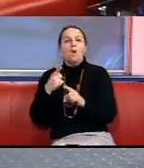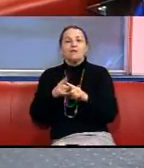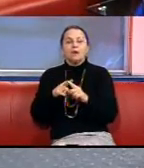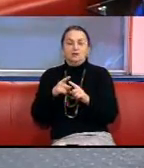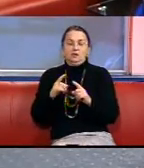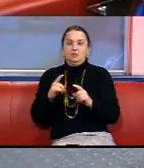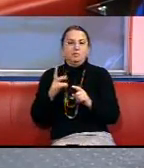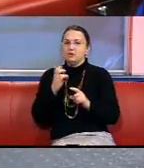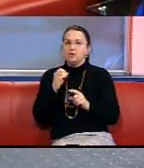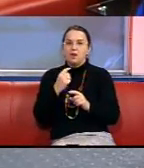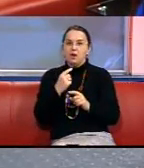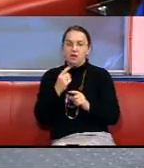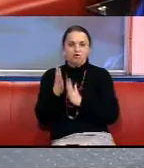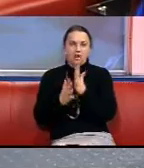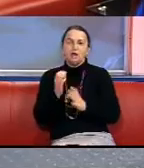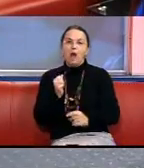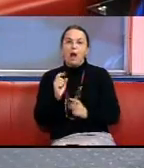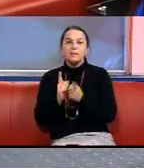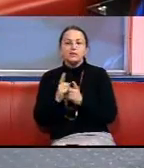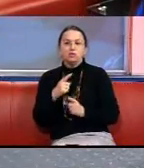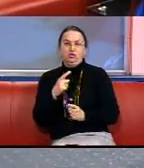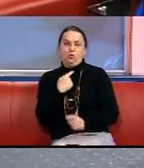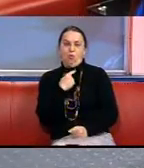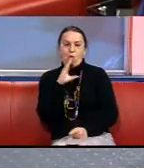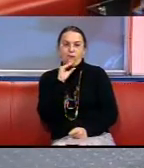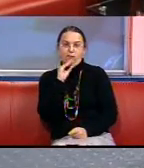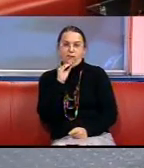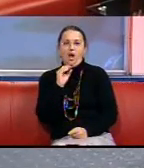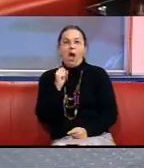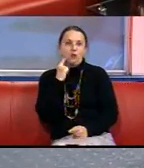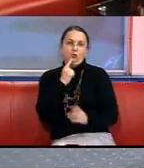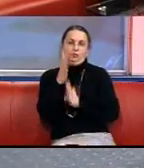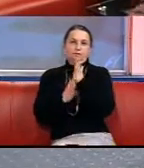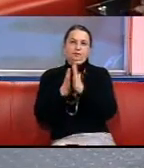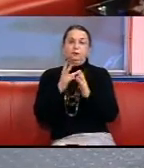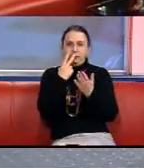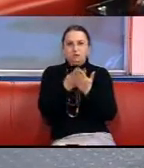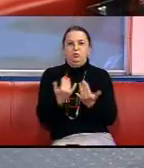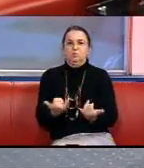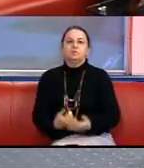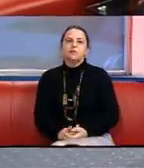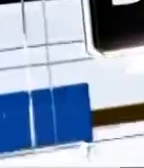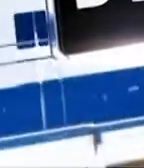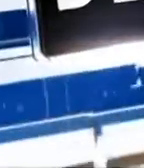можемо зараз подивитися невеликий ролик, я думаю, що вам буде всім цікаво, будь ласка, дивимось